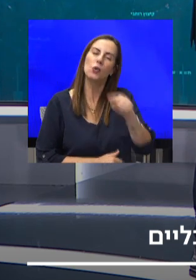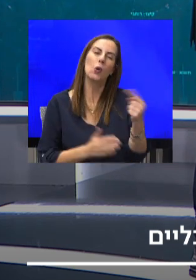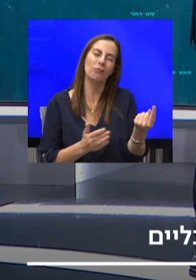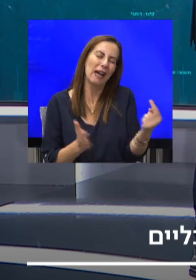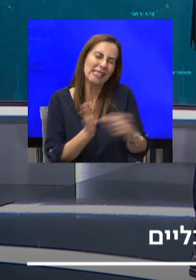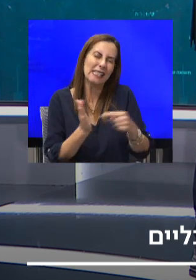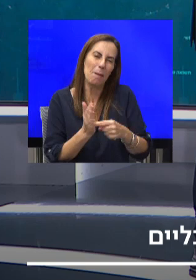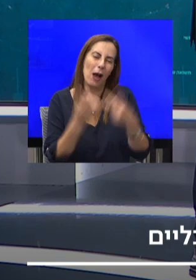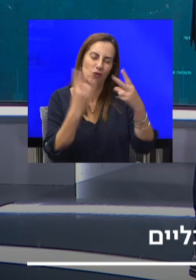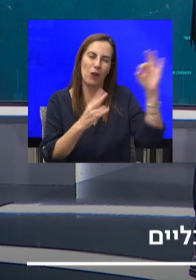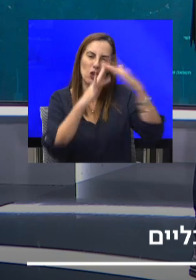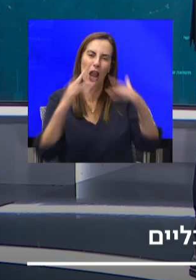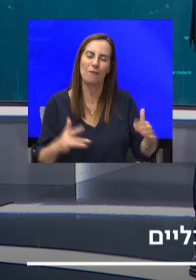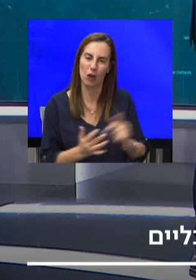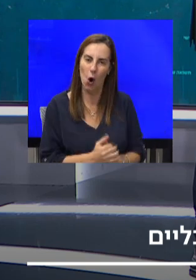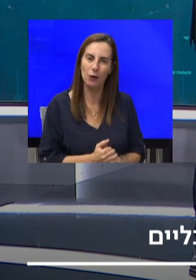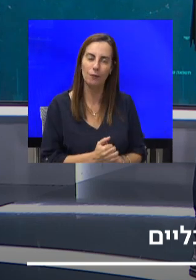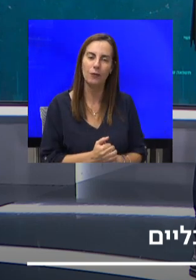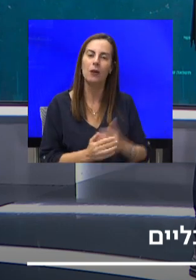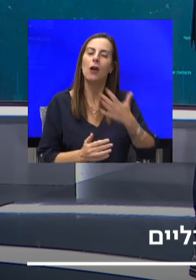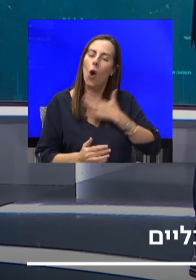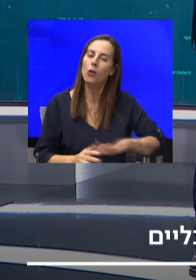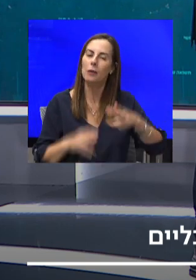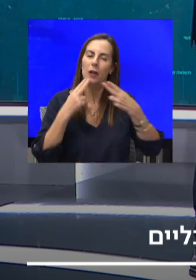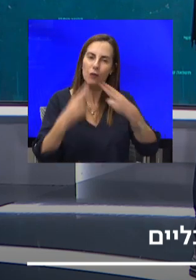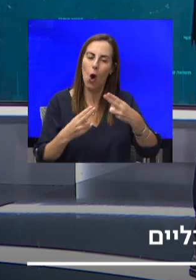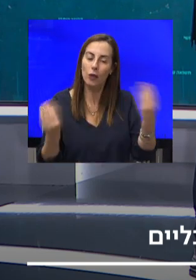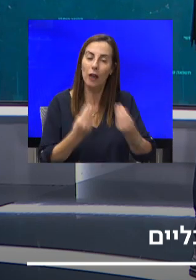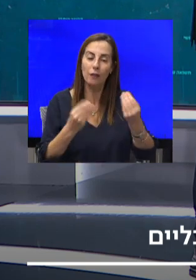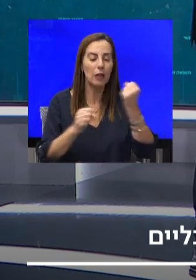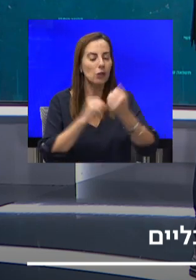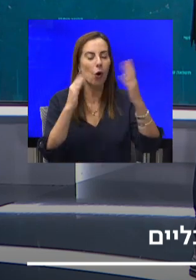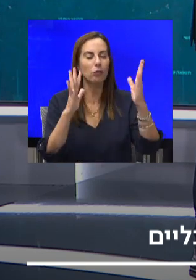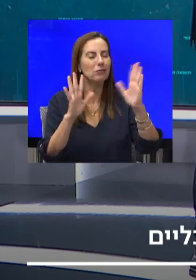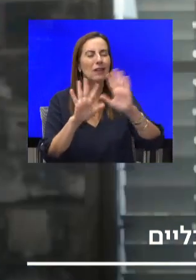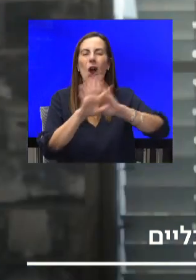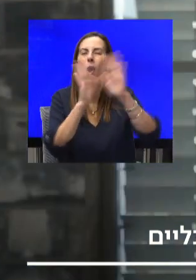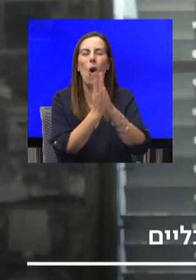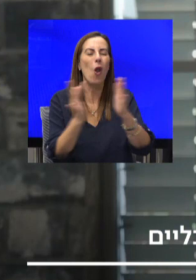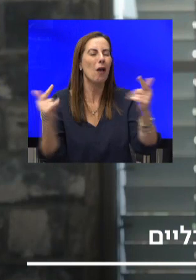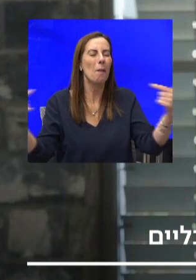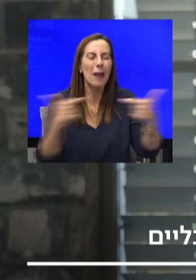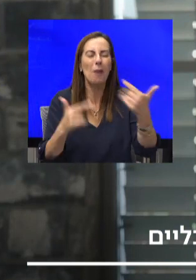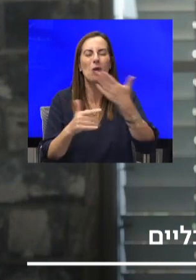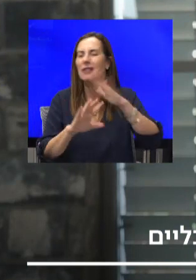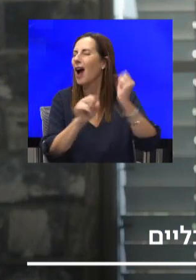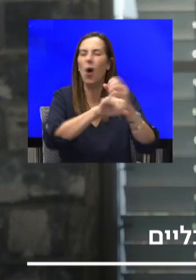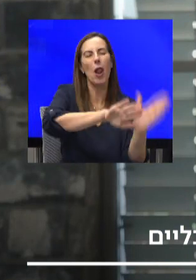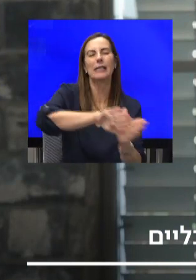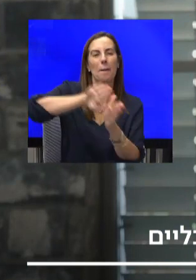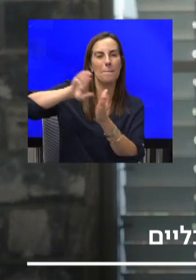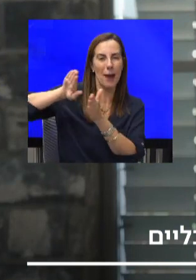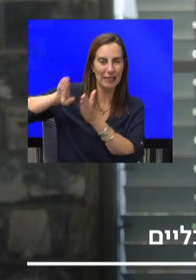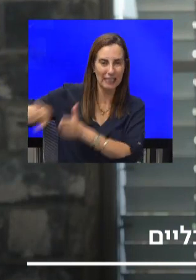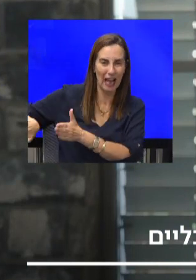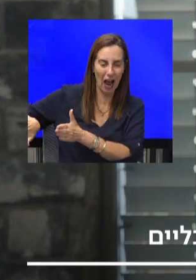של לבנון. לקחת את הסוגיה הזאת, להפריד אותה ממחלוקות, כמו ששנינו יהודים וכל הצופים יהודים, מחלוקות רבות מאוד שיש